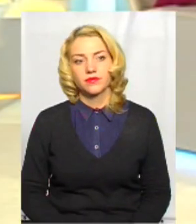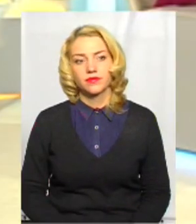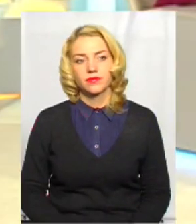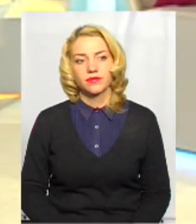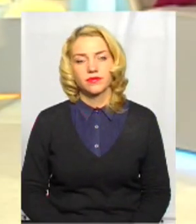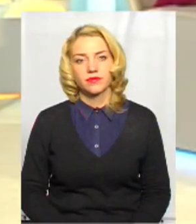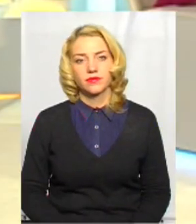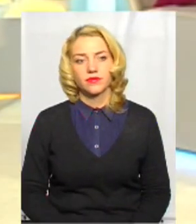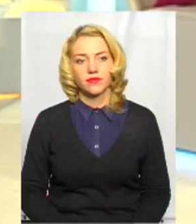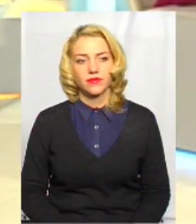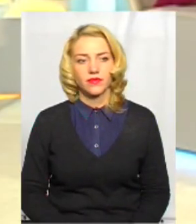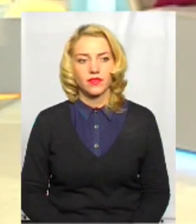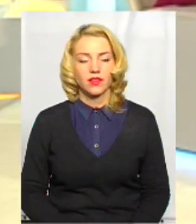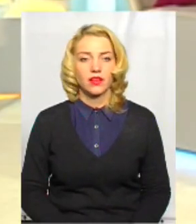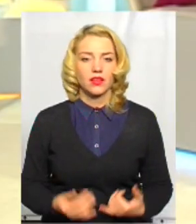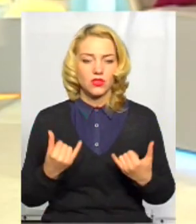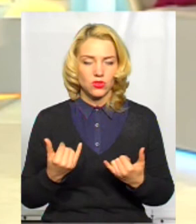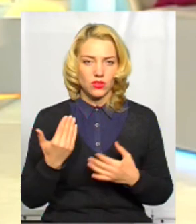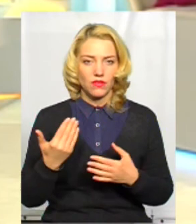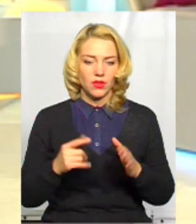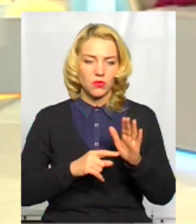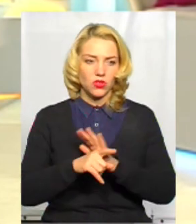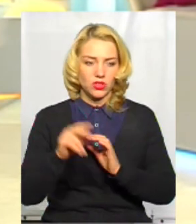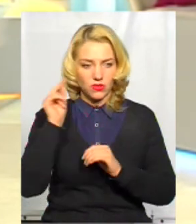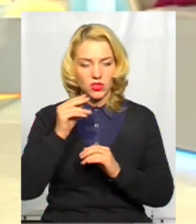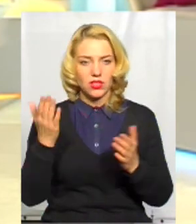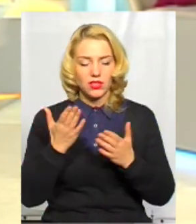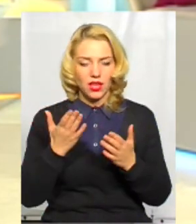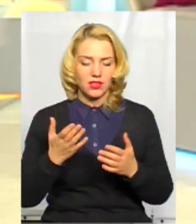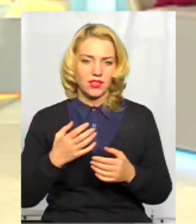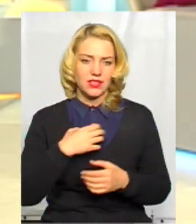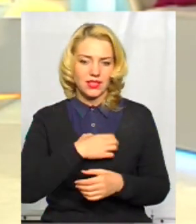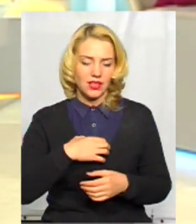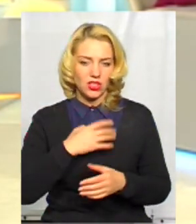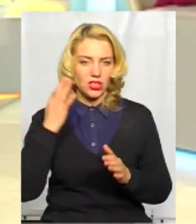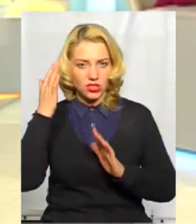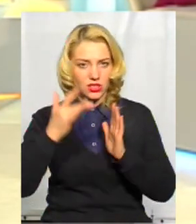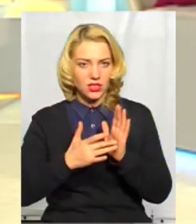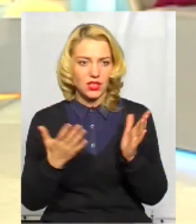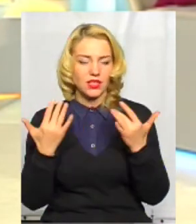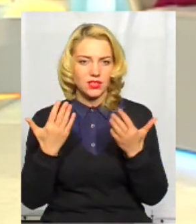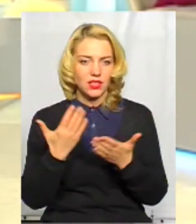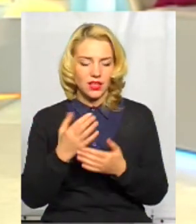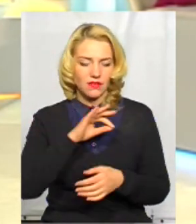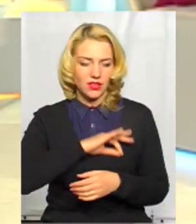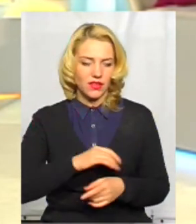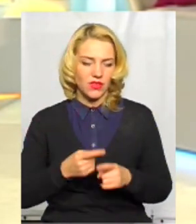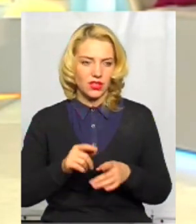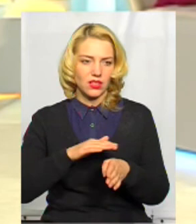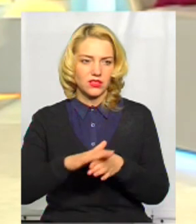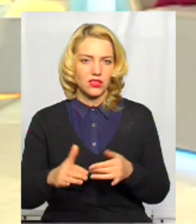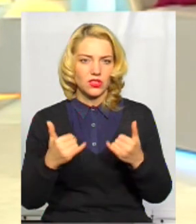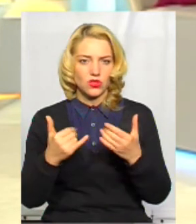Ви сьогодні тільки почали вивчати, які стратегічні цілі, наскільки ефективною є їх реалізація на